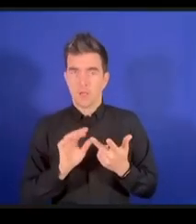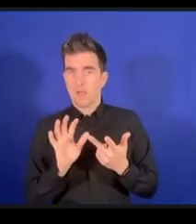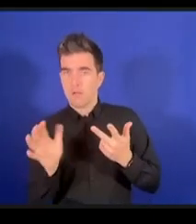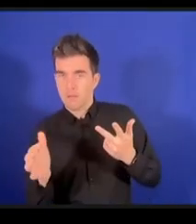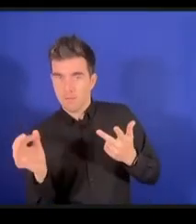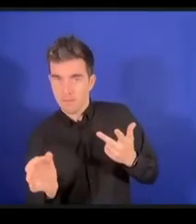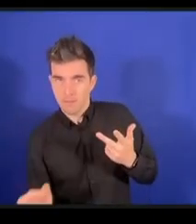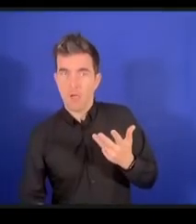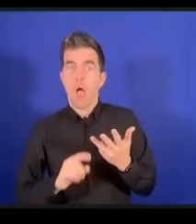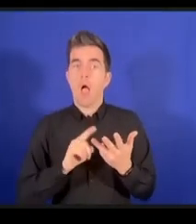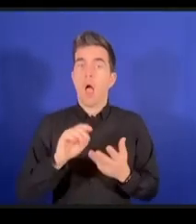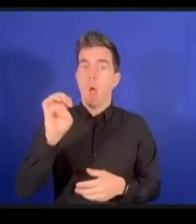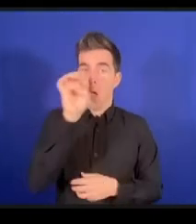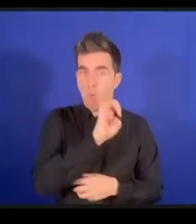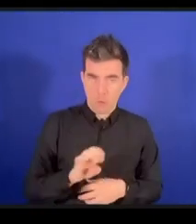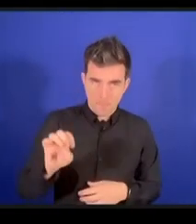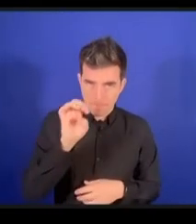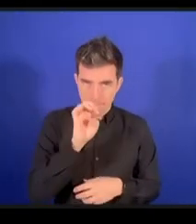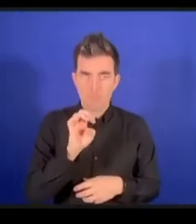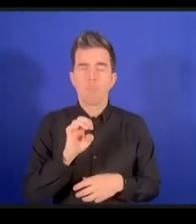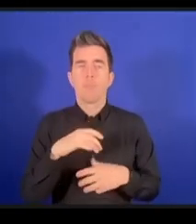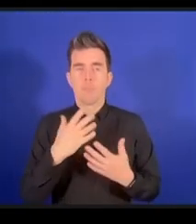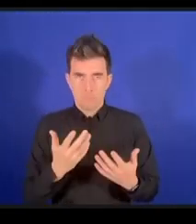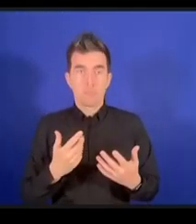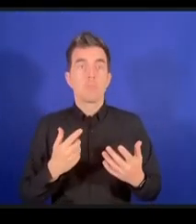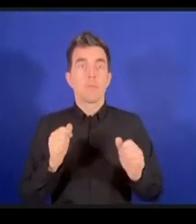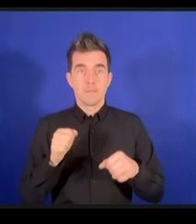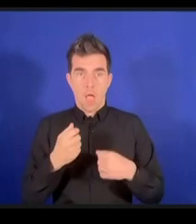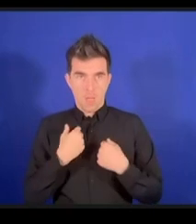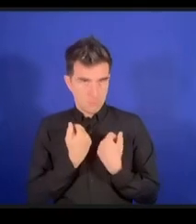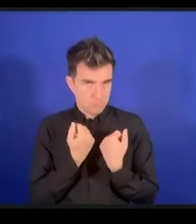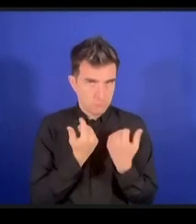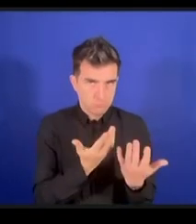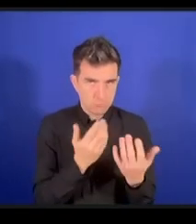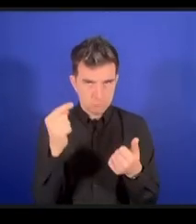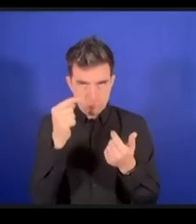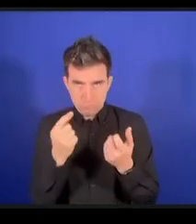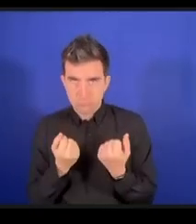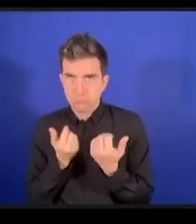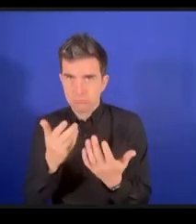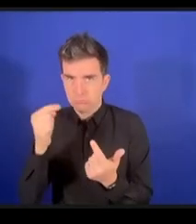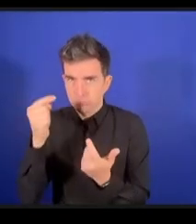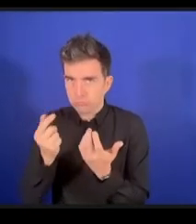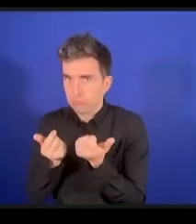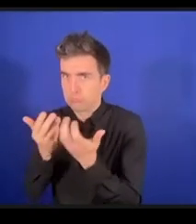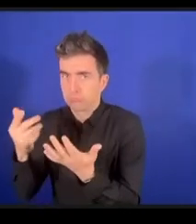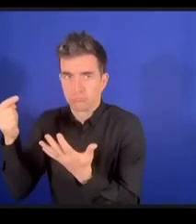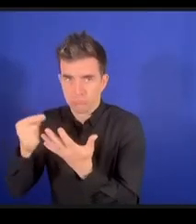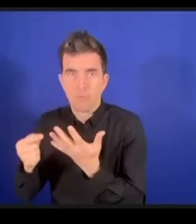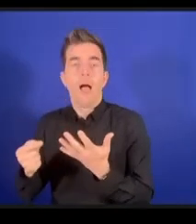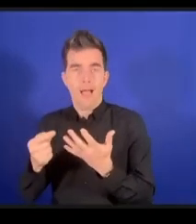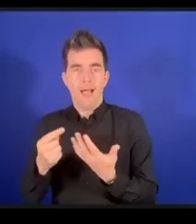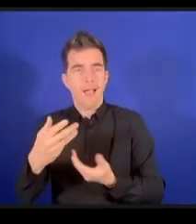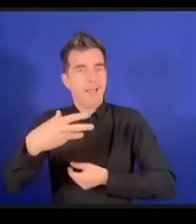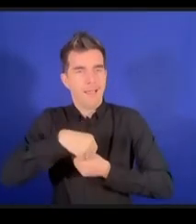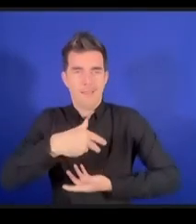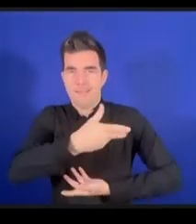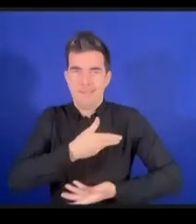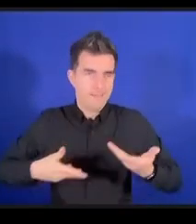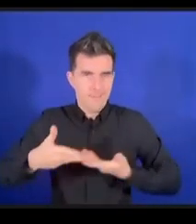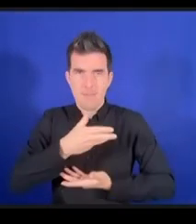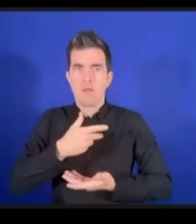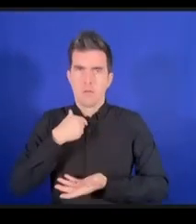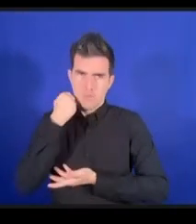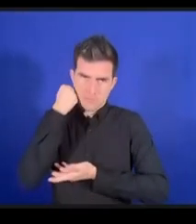grâce à ces bourses qui ont été créées avec le soutien de Google et de Vinsurf pour leur